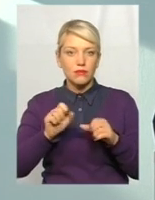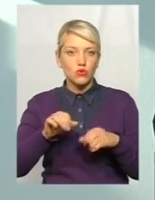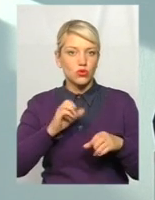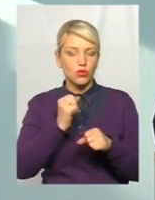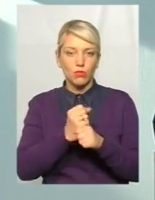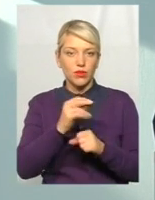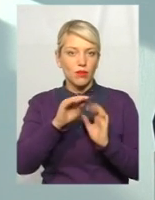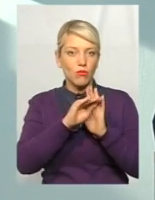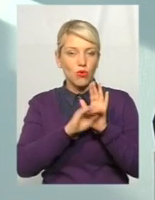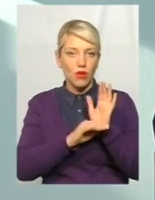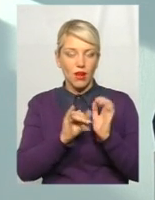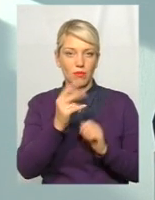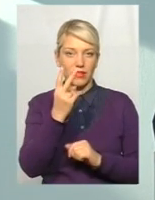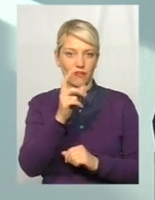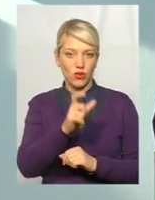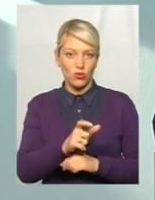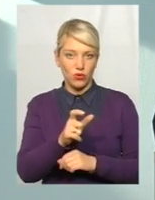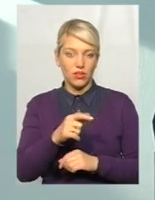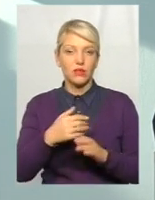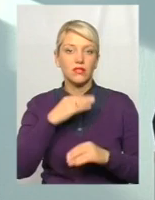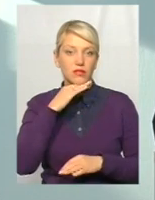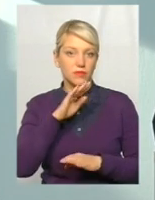необхідності. І оця оптимізація має бути.